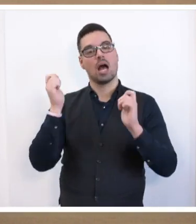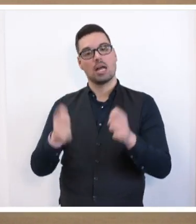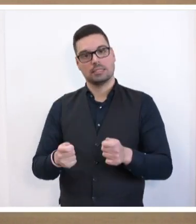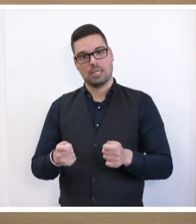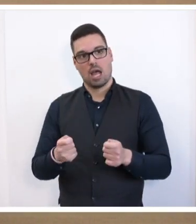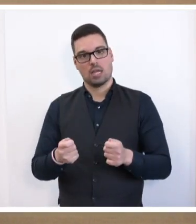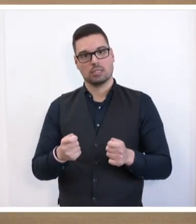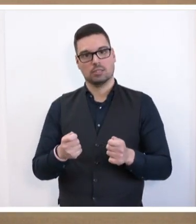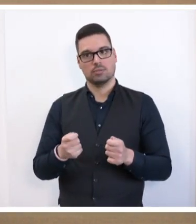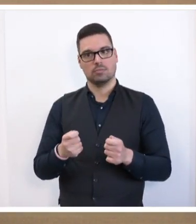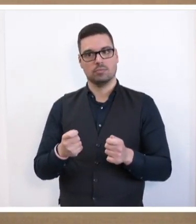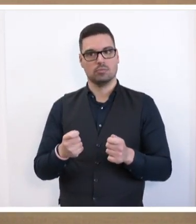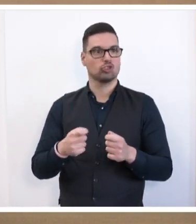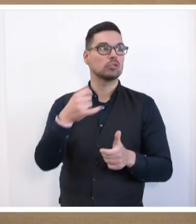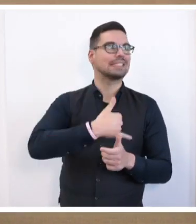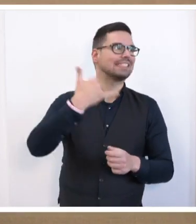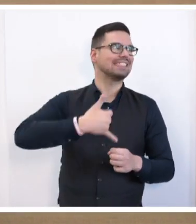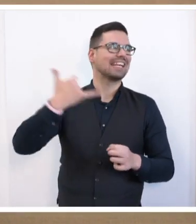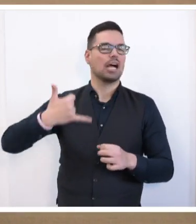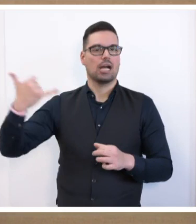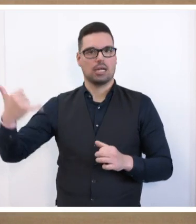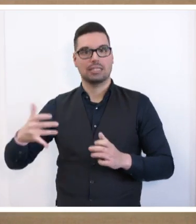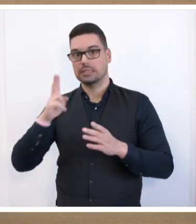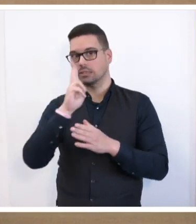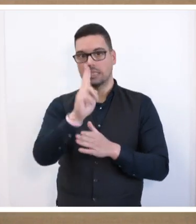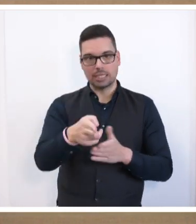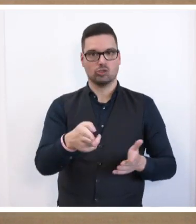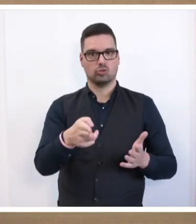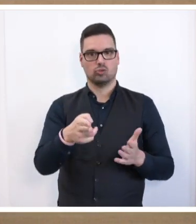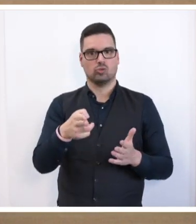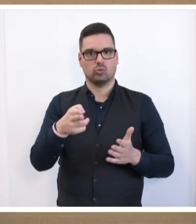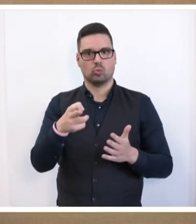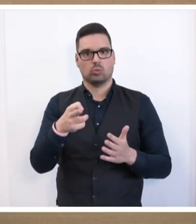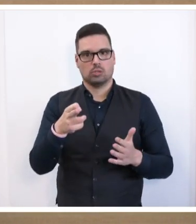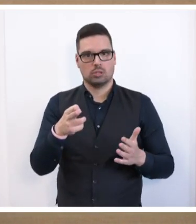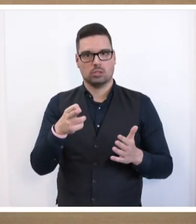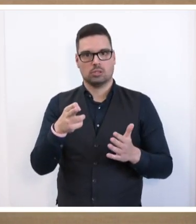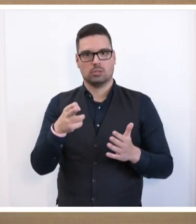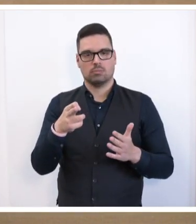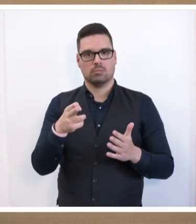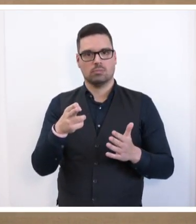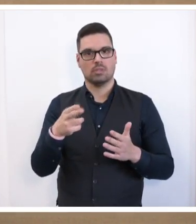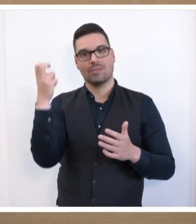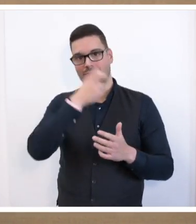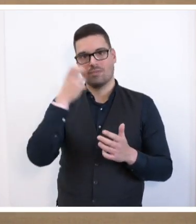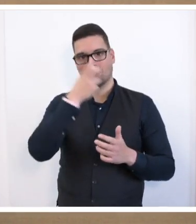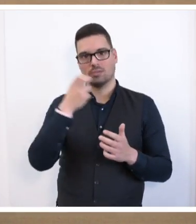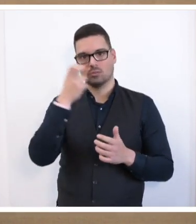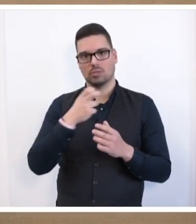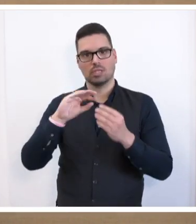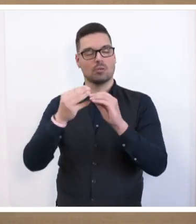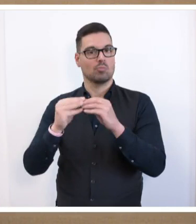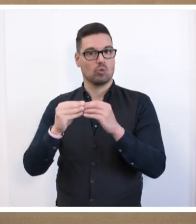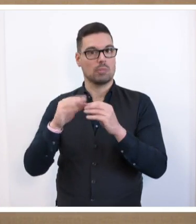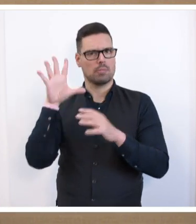wiederholten Male und seit Jahren konstant in Richtung und Wirkung versuchen, das Problem tatsächlich